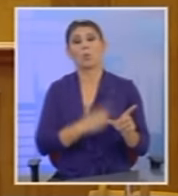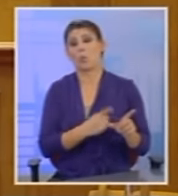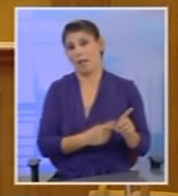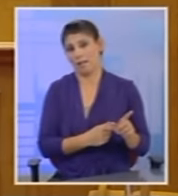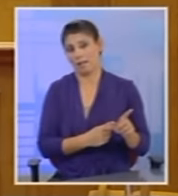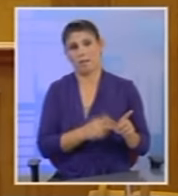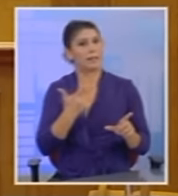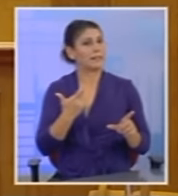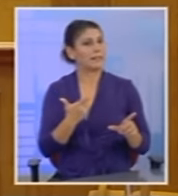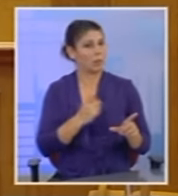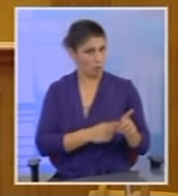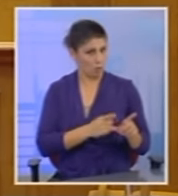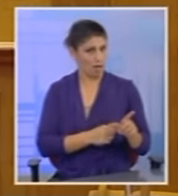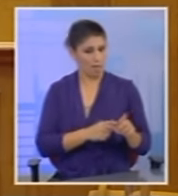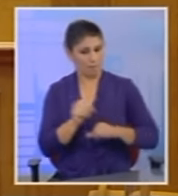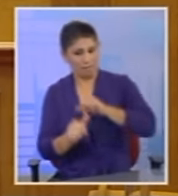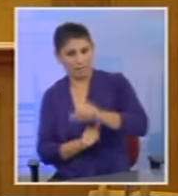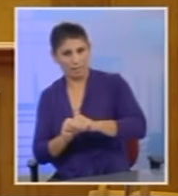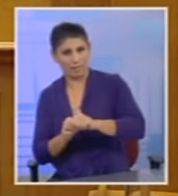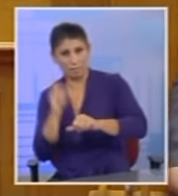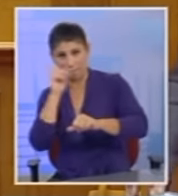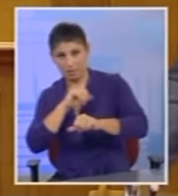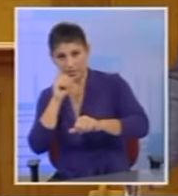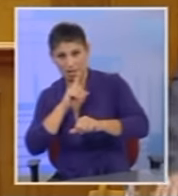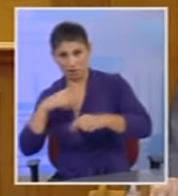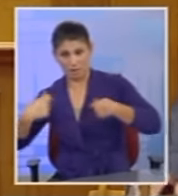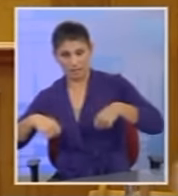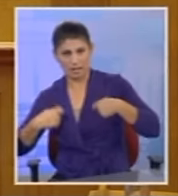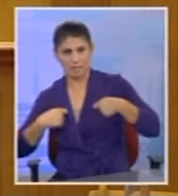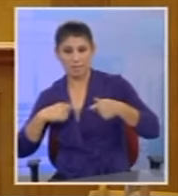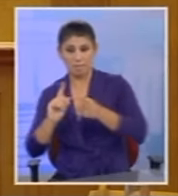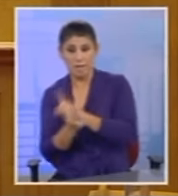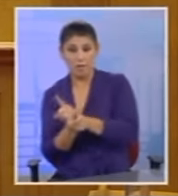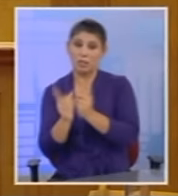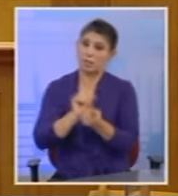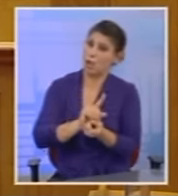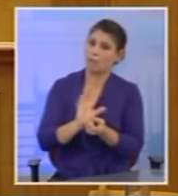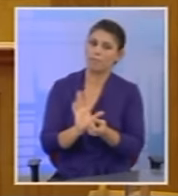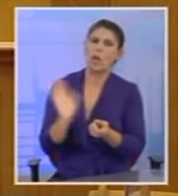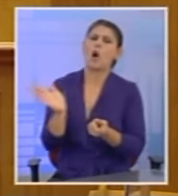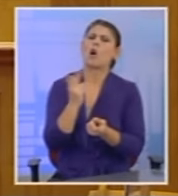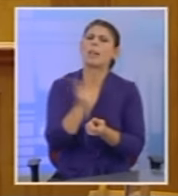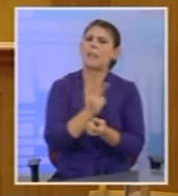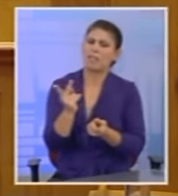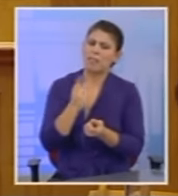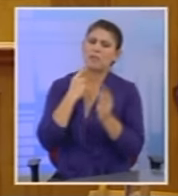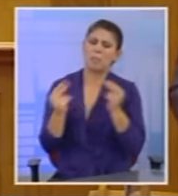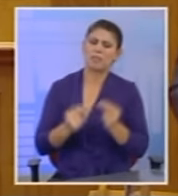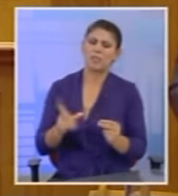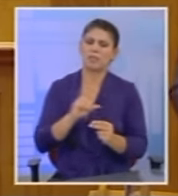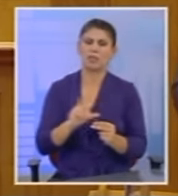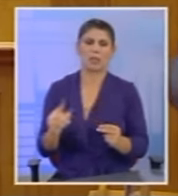με καπιταλιστική προβιά. Όπως και να έχει, το αποτέλεσμα είναι το ίδιο. Και καταλήγεται,